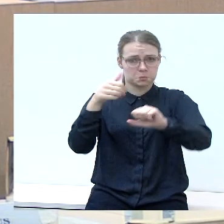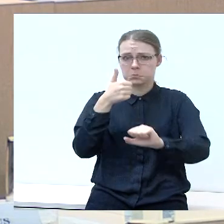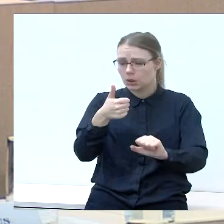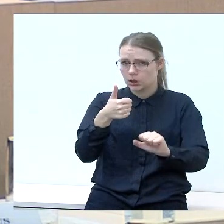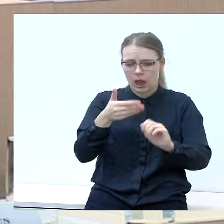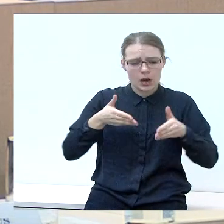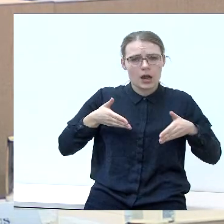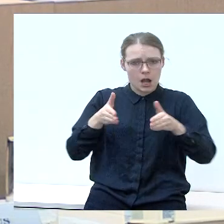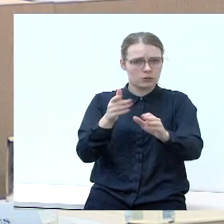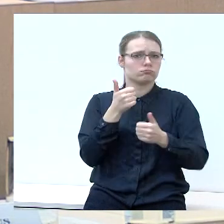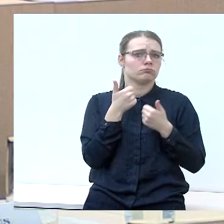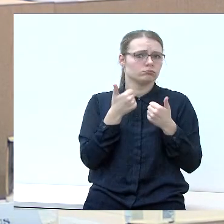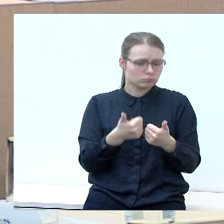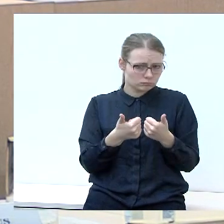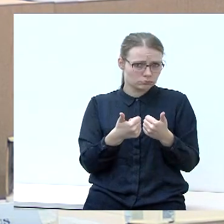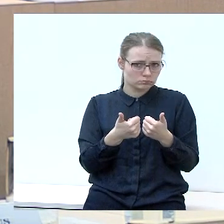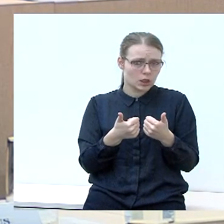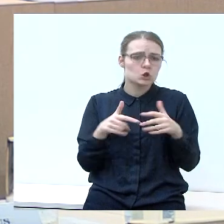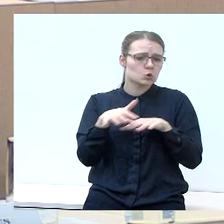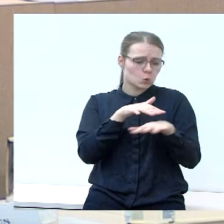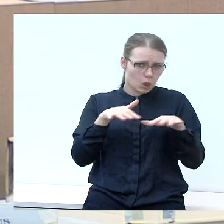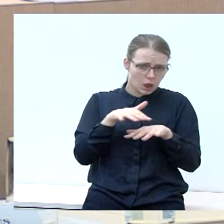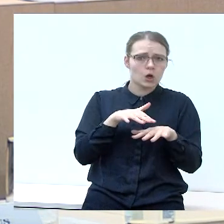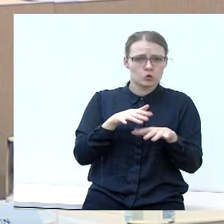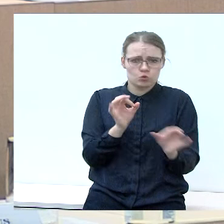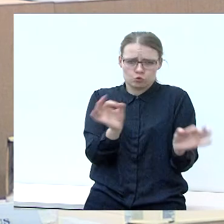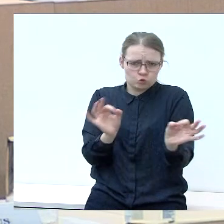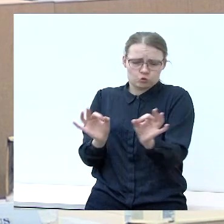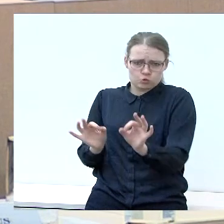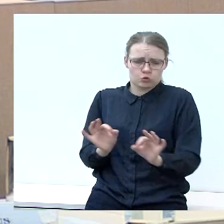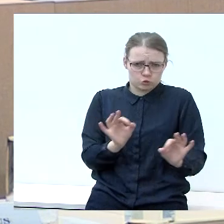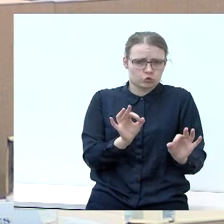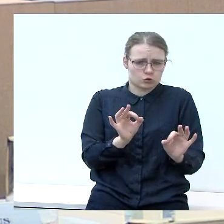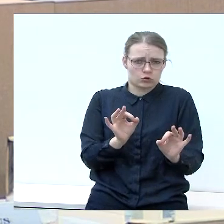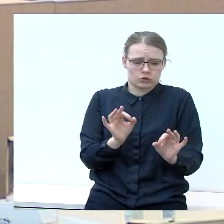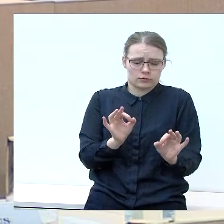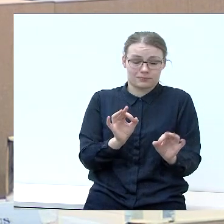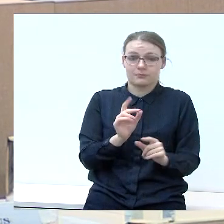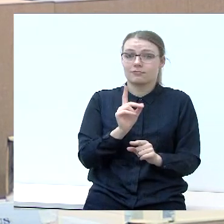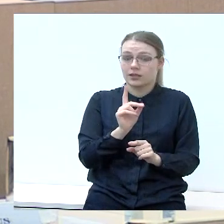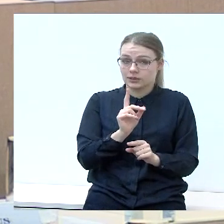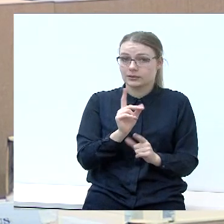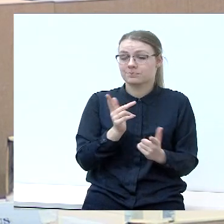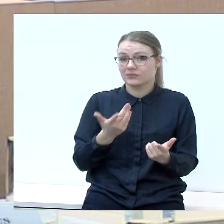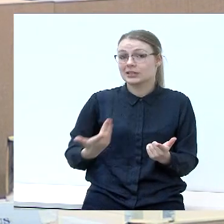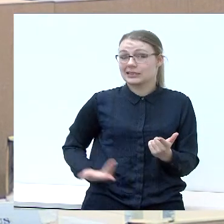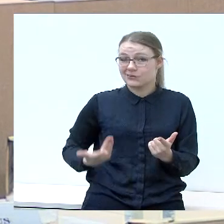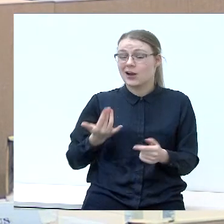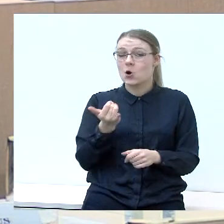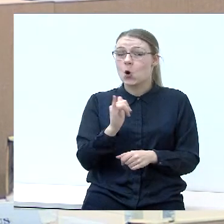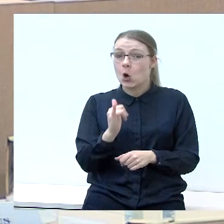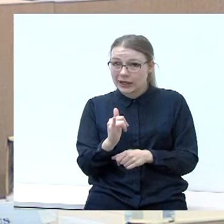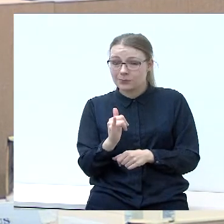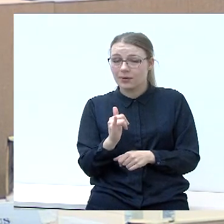taip pat yra gera ta situacija kalvarioj, tuo atžvilgio. Bet gyvenimo kokybės